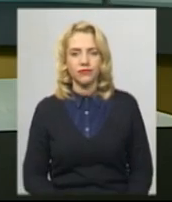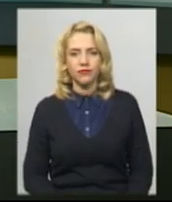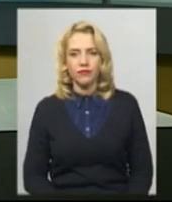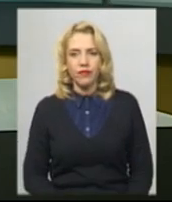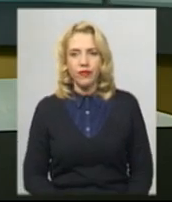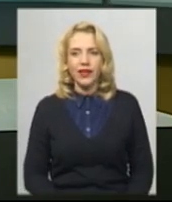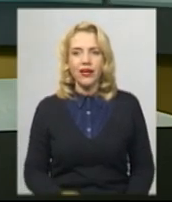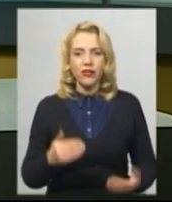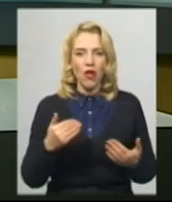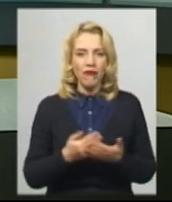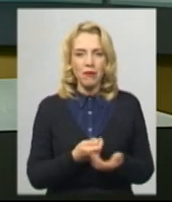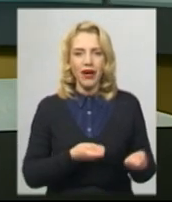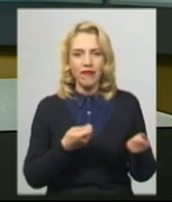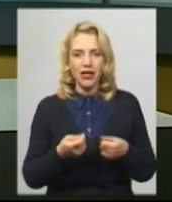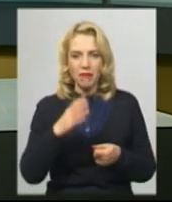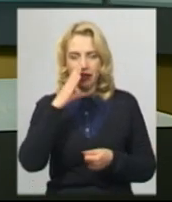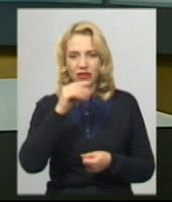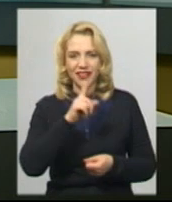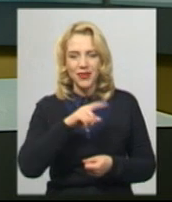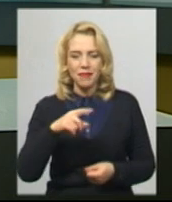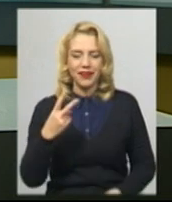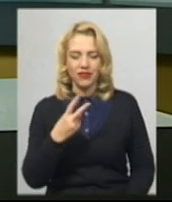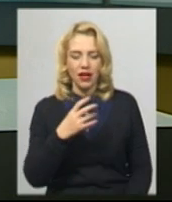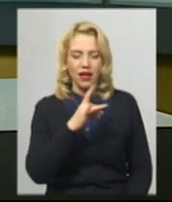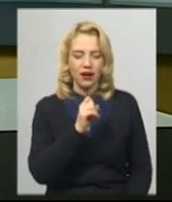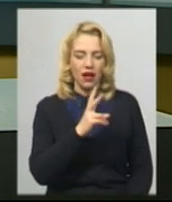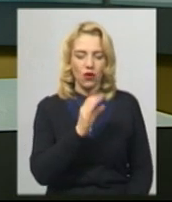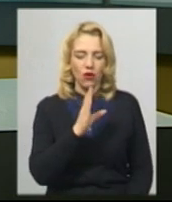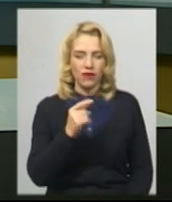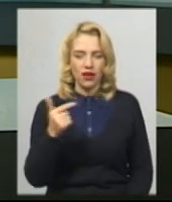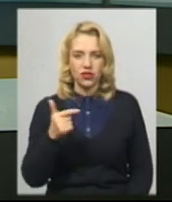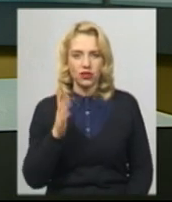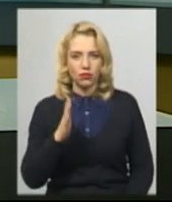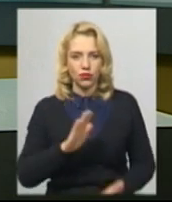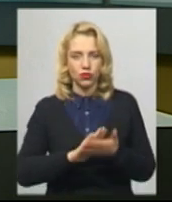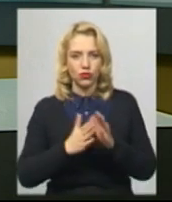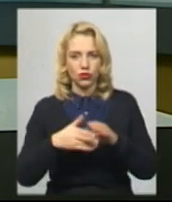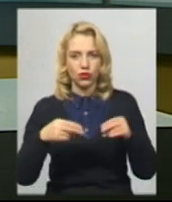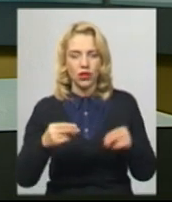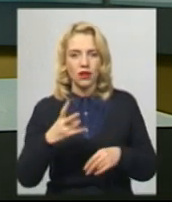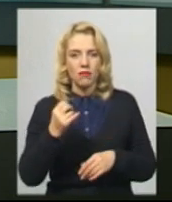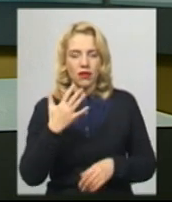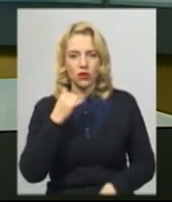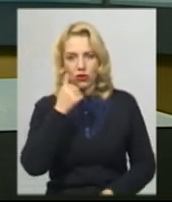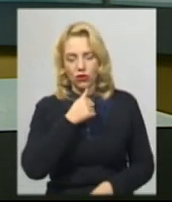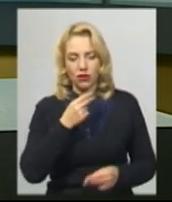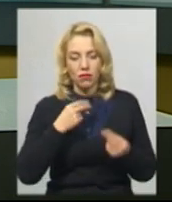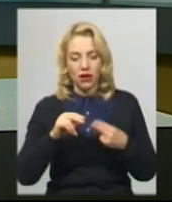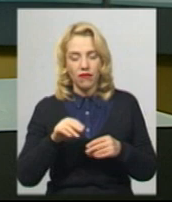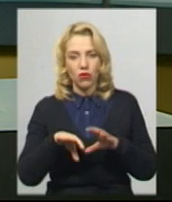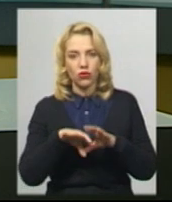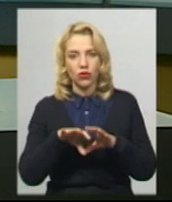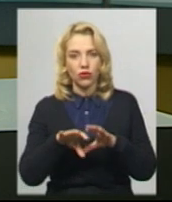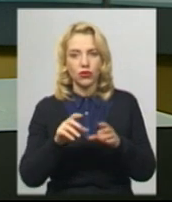Із новим перевізником маршруту номер 2 Ракове-Гречани Хмельницькому укладуть угоду на 5 років. Перевагу він отримав, бо